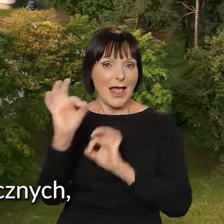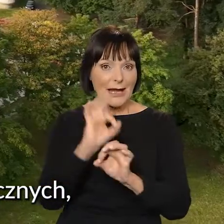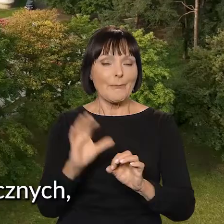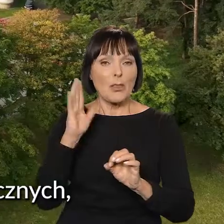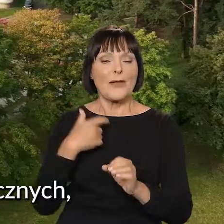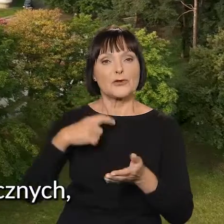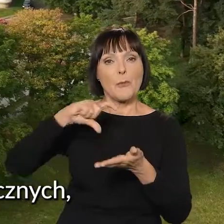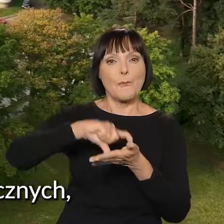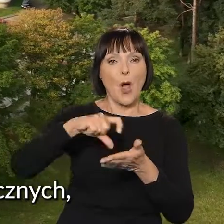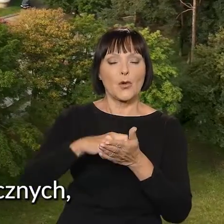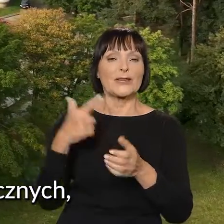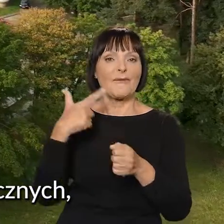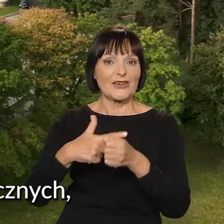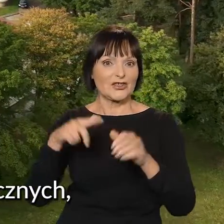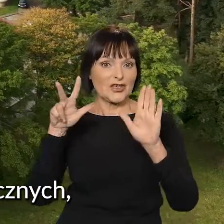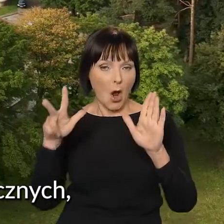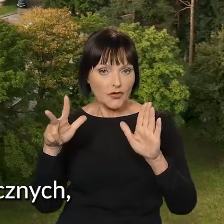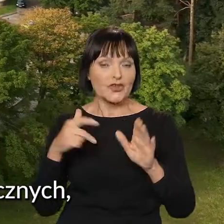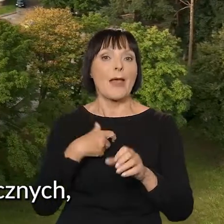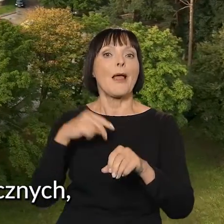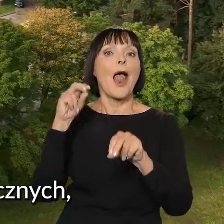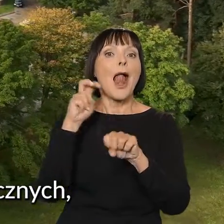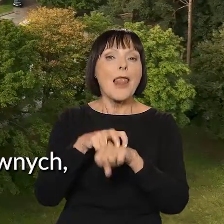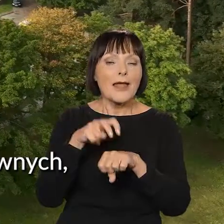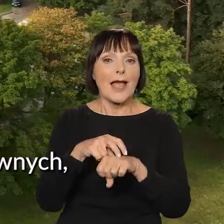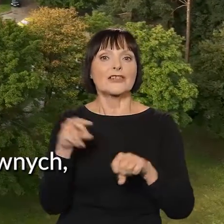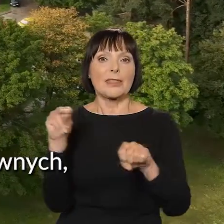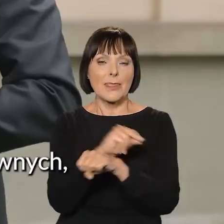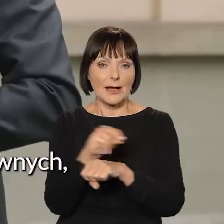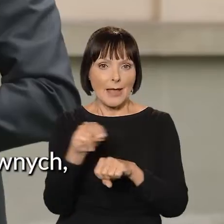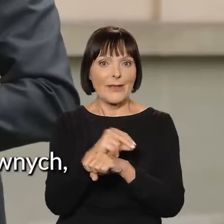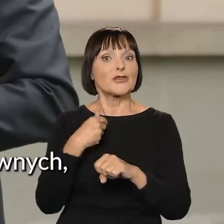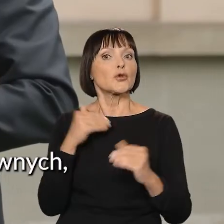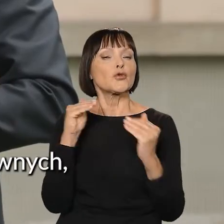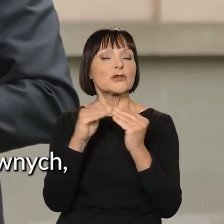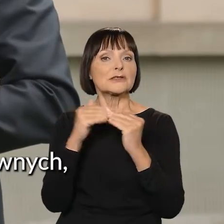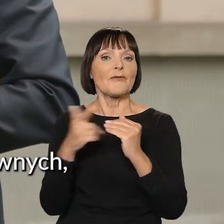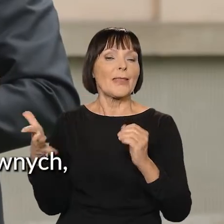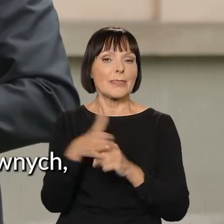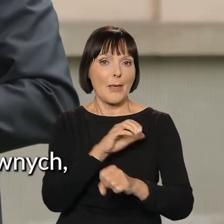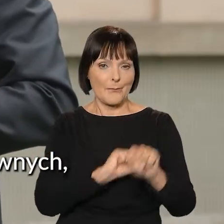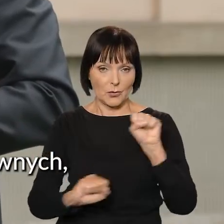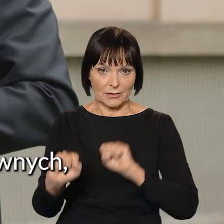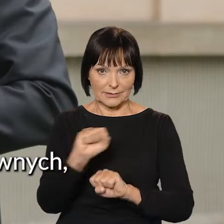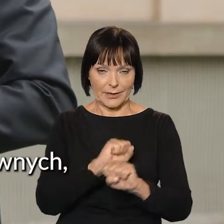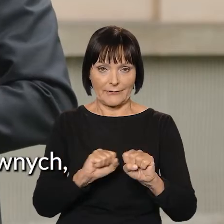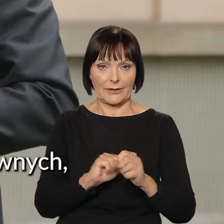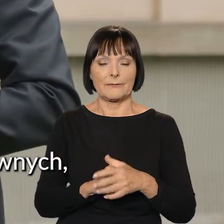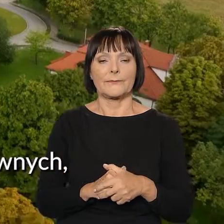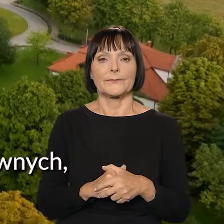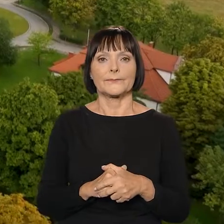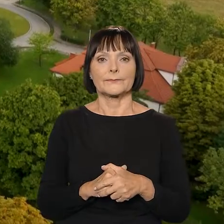mieć do dyspozycji 28 gabinetów lekarskich i terapeutycznych. Obiekt będzie dostosowany do osób niepełnosprawnych bez barier